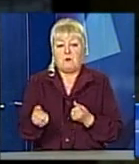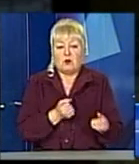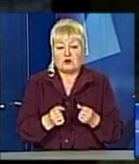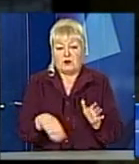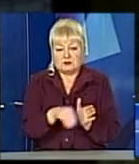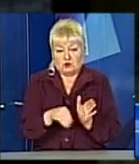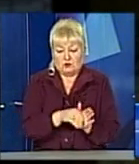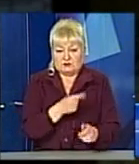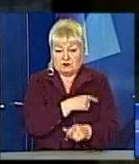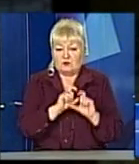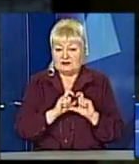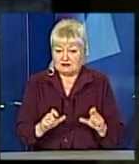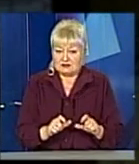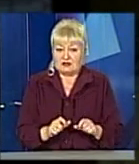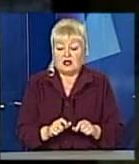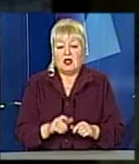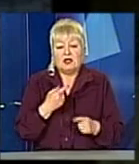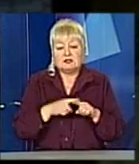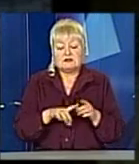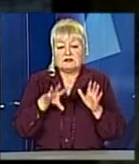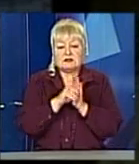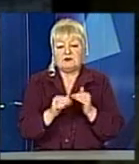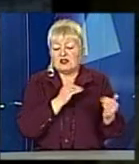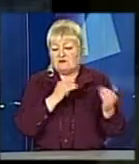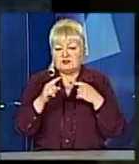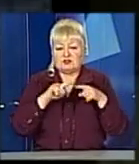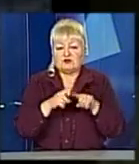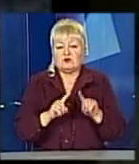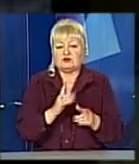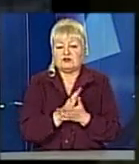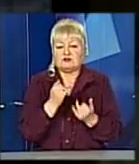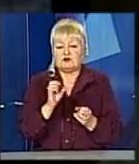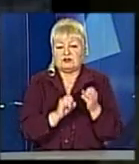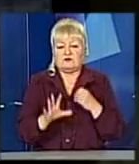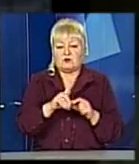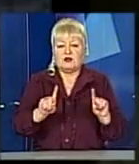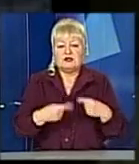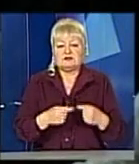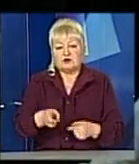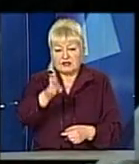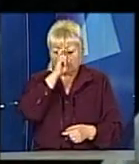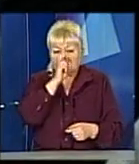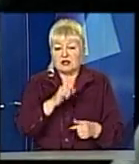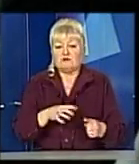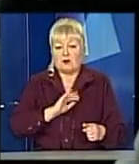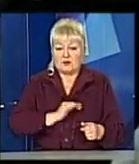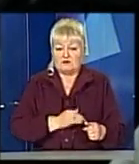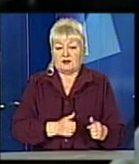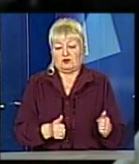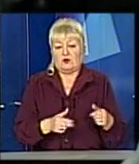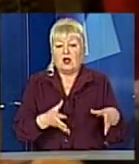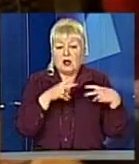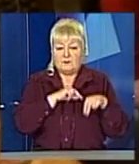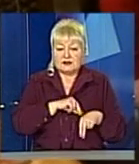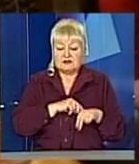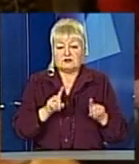З іншої сторони, це є запровадження найновіших технологій, які сьогодні є в Європі. Це є створення державного приватного партнерства. Аби напрацювати план створення